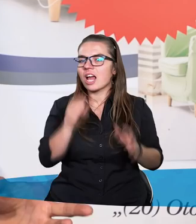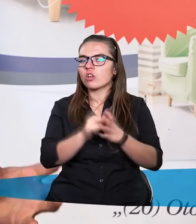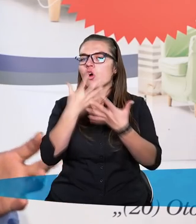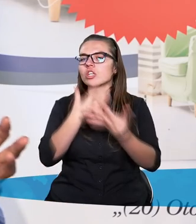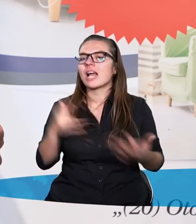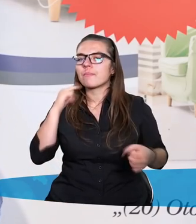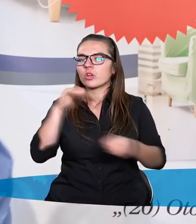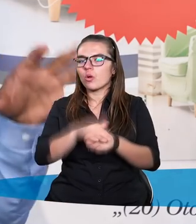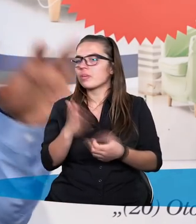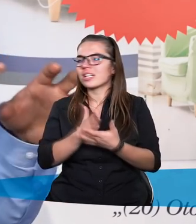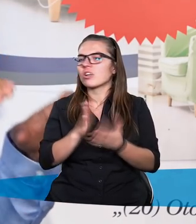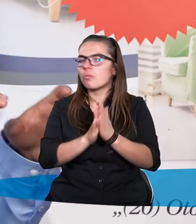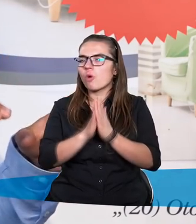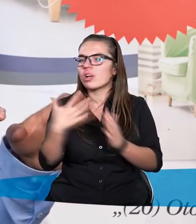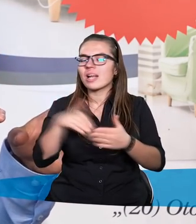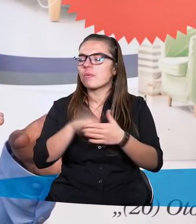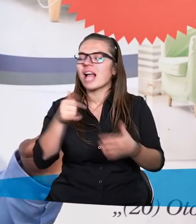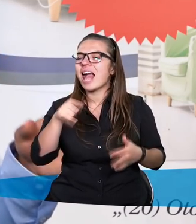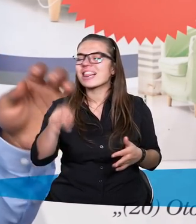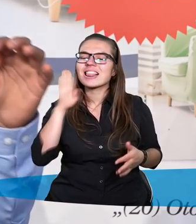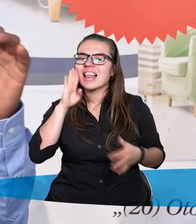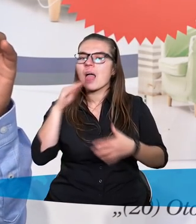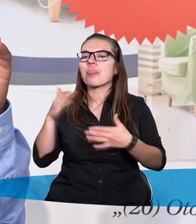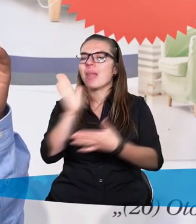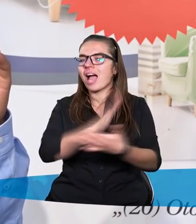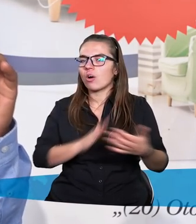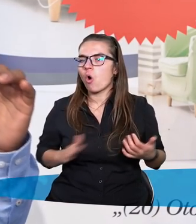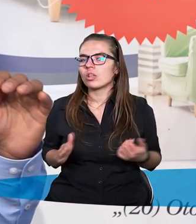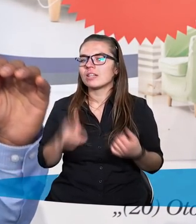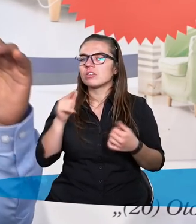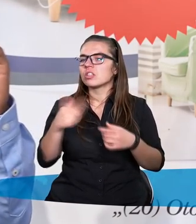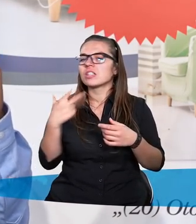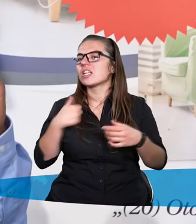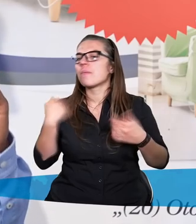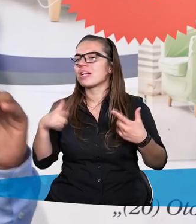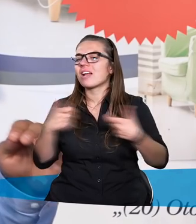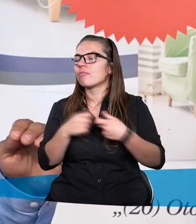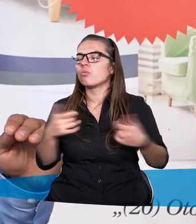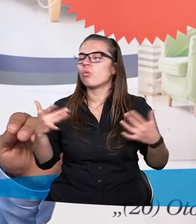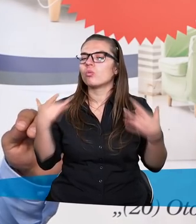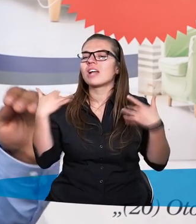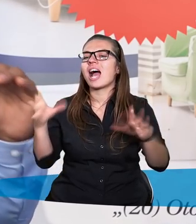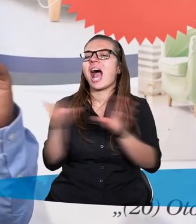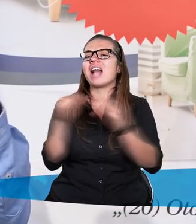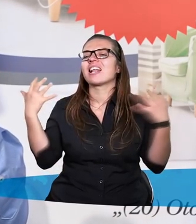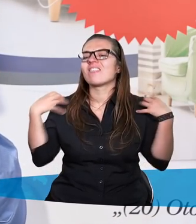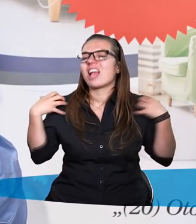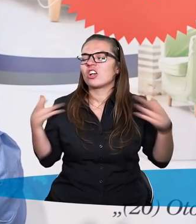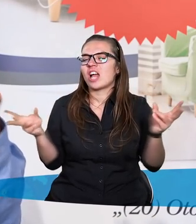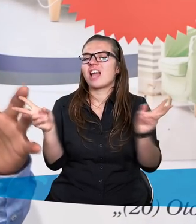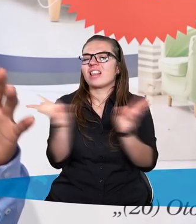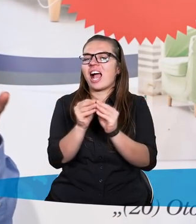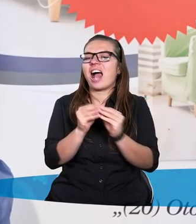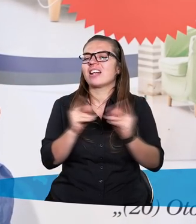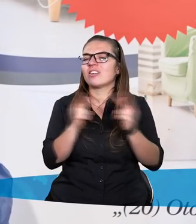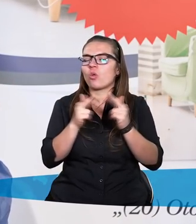do ziemi obiecanej, to mówi tylko nie postępujcie jak te narody i na przykład prosi, żeby nie współżyli ze zwierzętami, żeby nie było różnego